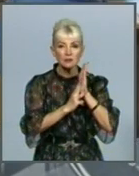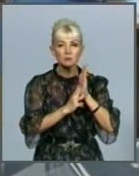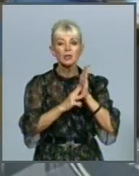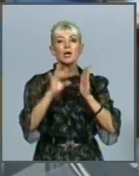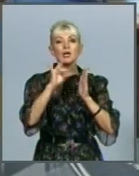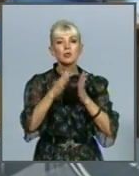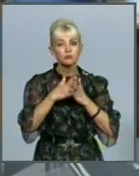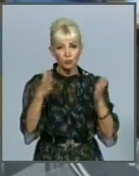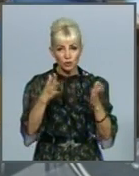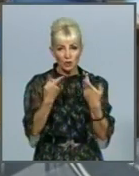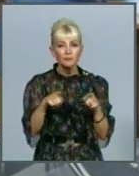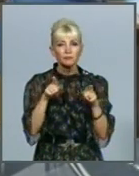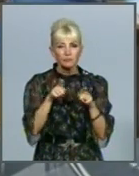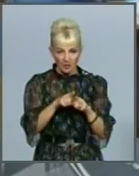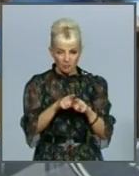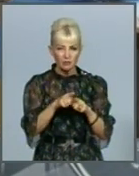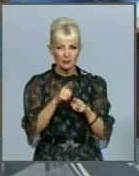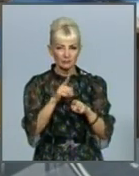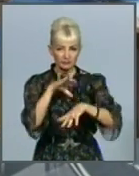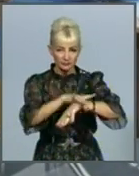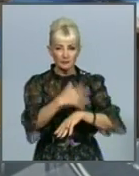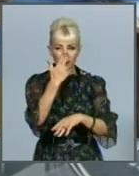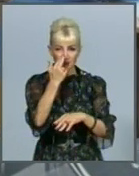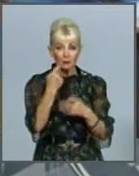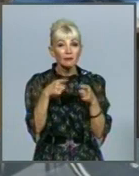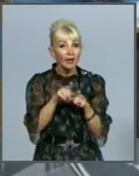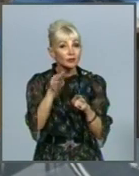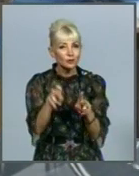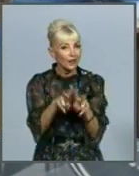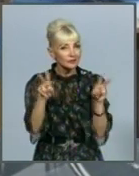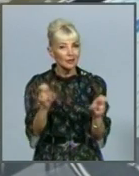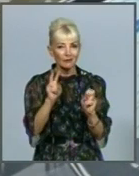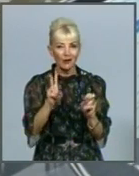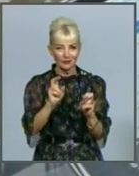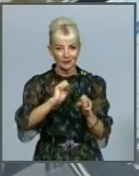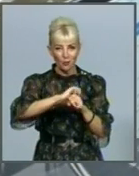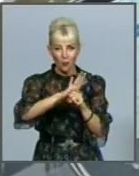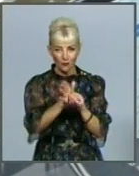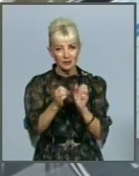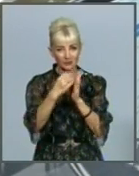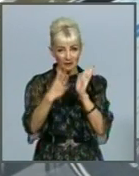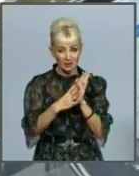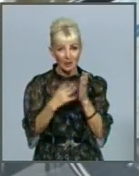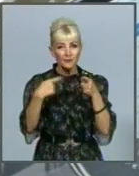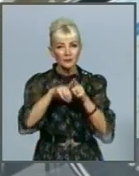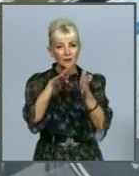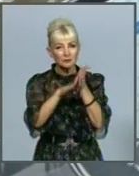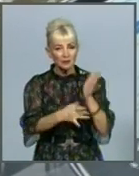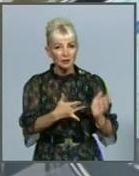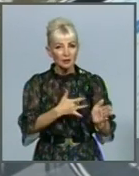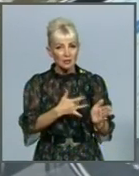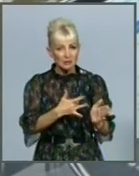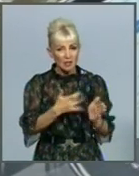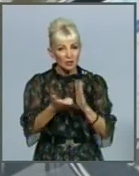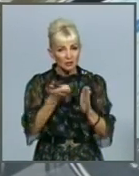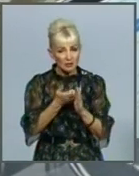більше. Типічні ознаки грипу – практично такі ж самі, як і у коронавірусної хвороби. І такі ж ускладнення – серцева недостатність